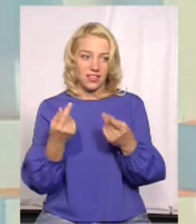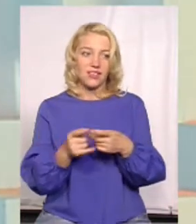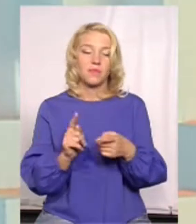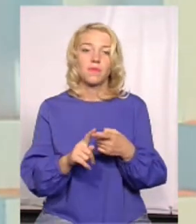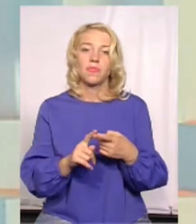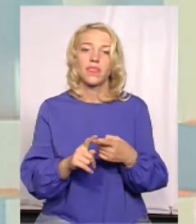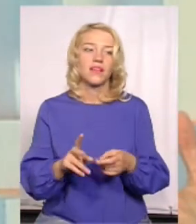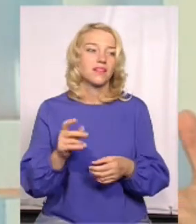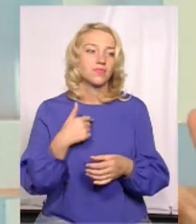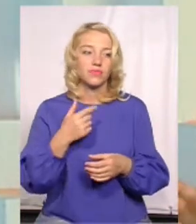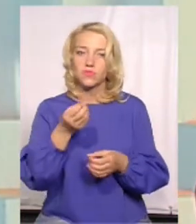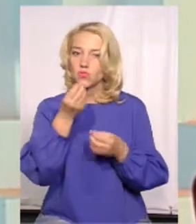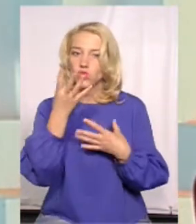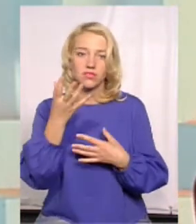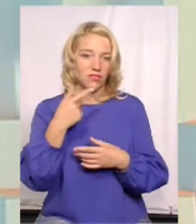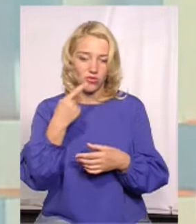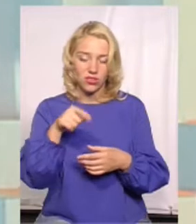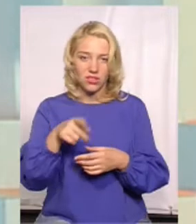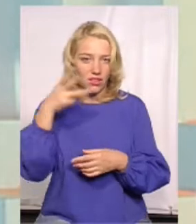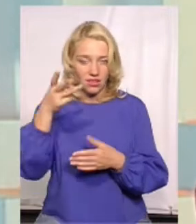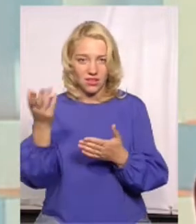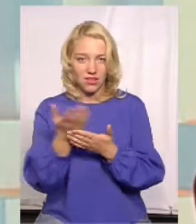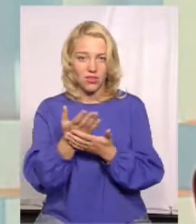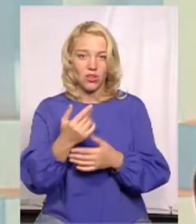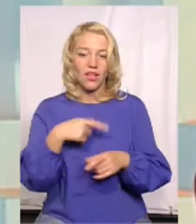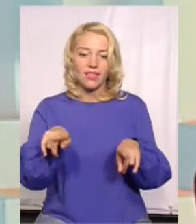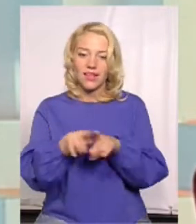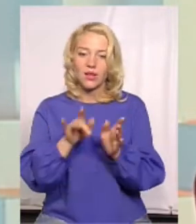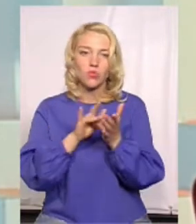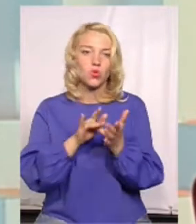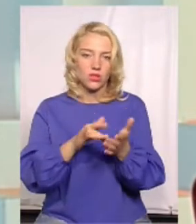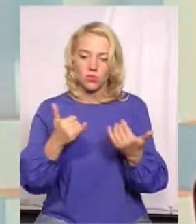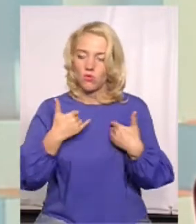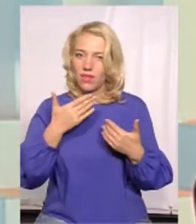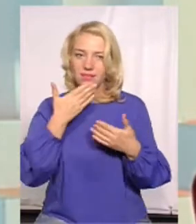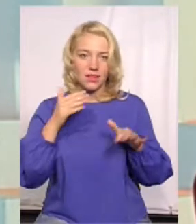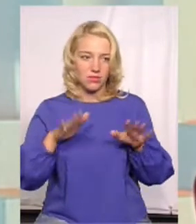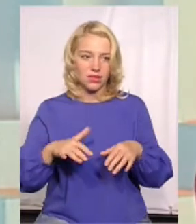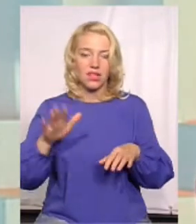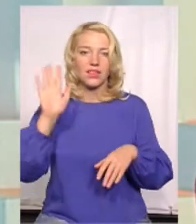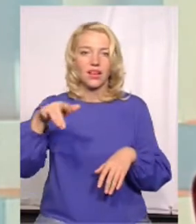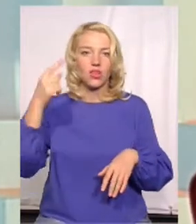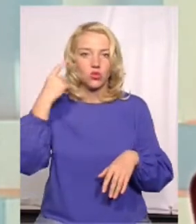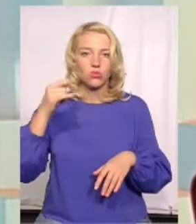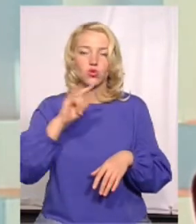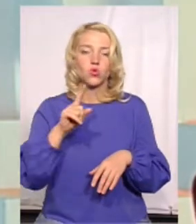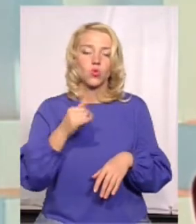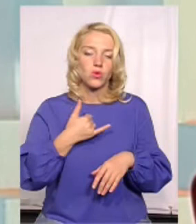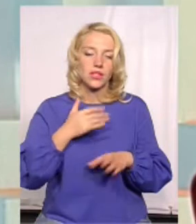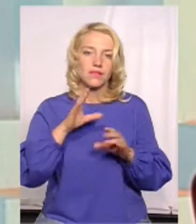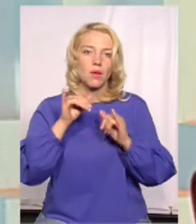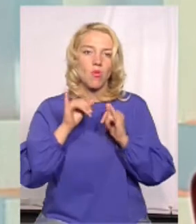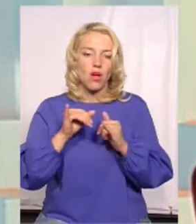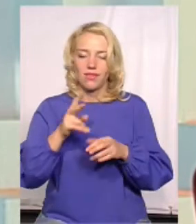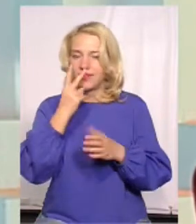ролік просто родзиночка. Чому? Тому що таким туристам в нас не місце. Нехай вони думають, що у нас все погано, нехай вони не їдуть сюди, нехай вони не